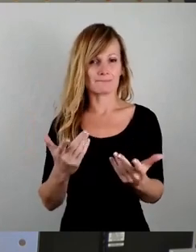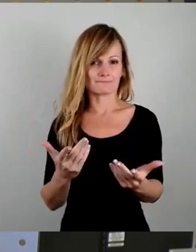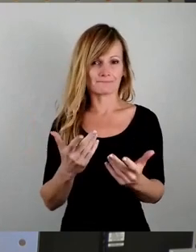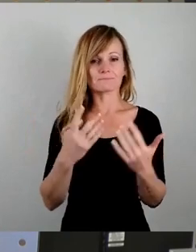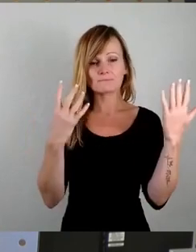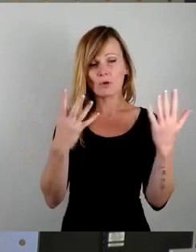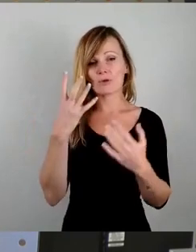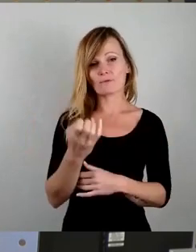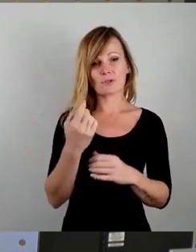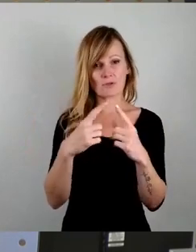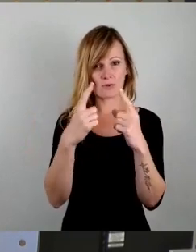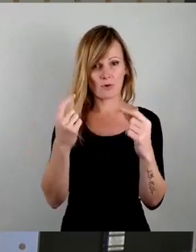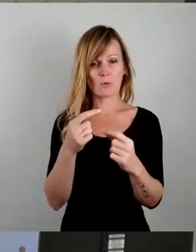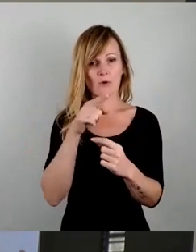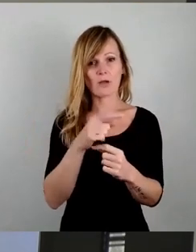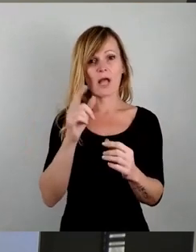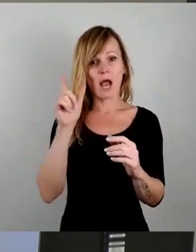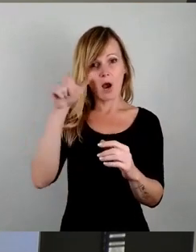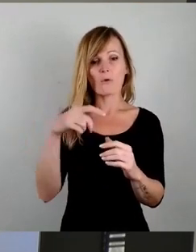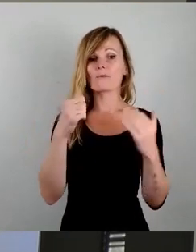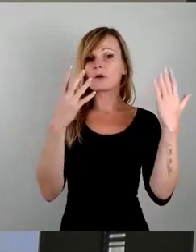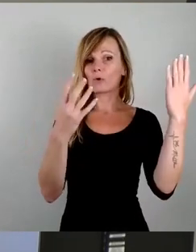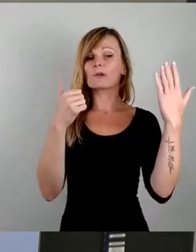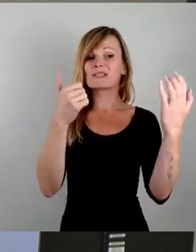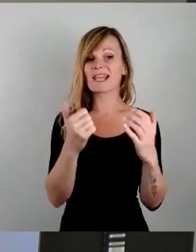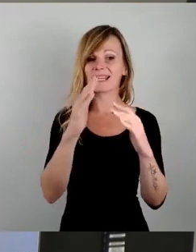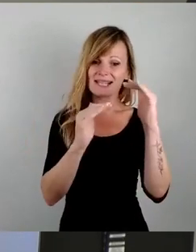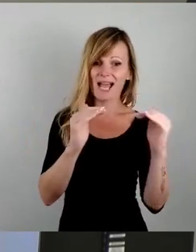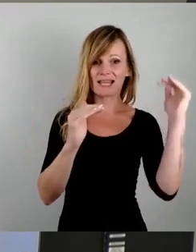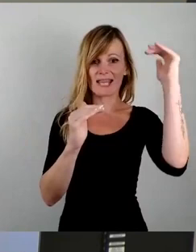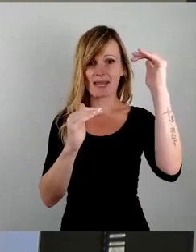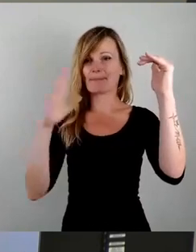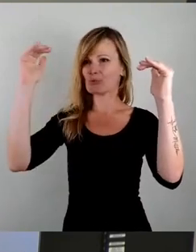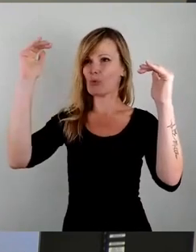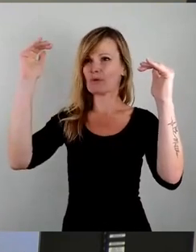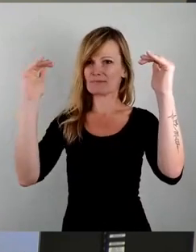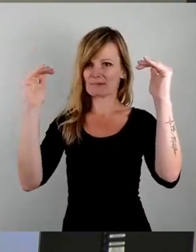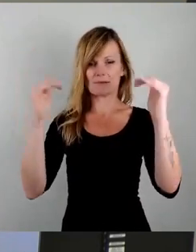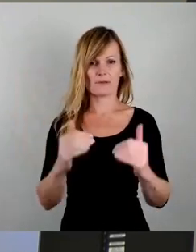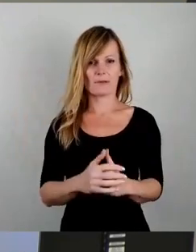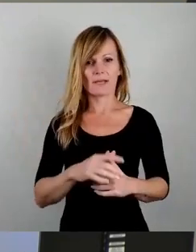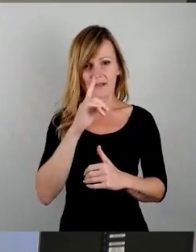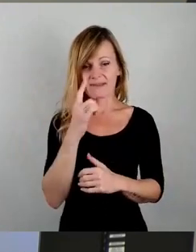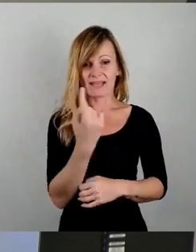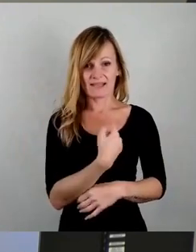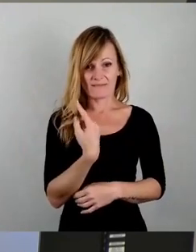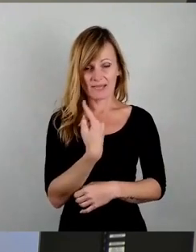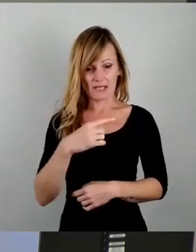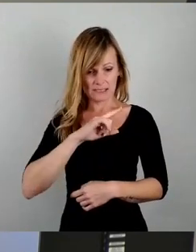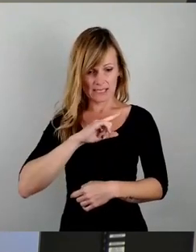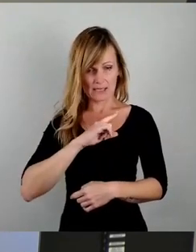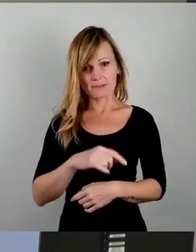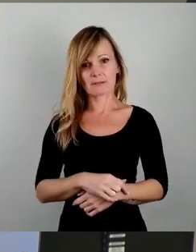Euro halt auf 69 anheben. So, also wir geben sozusagen, wenn wir jetzt selber einfach im